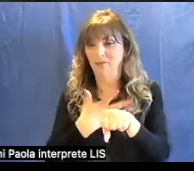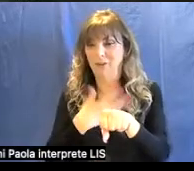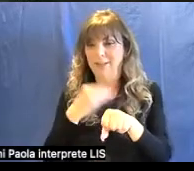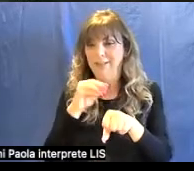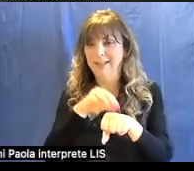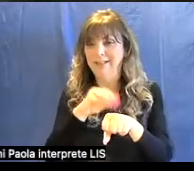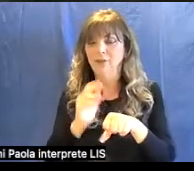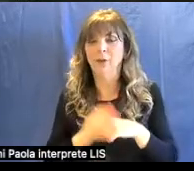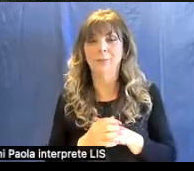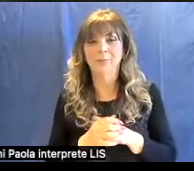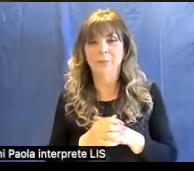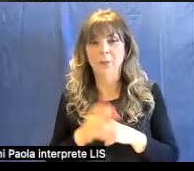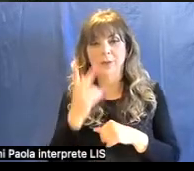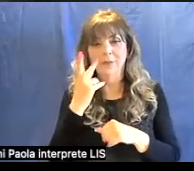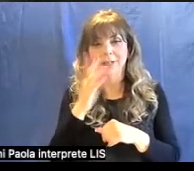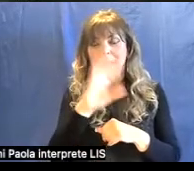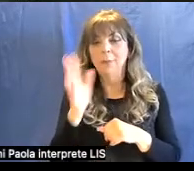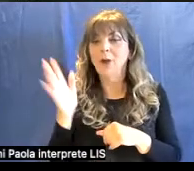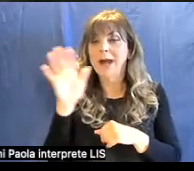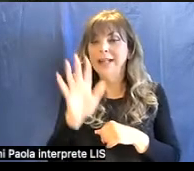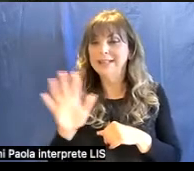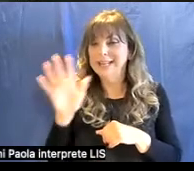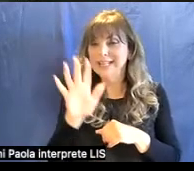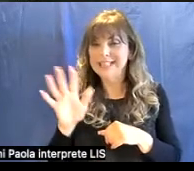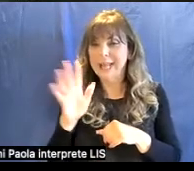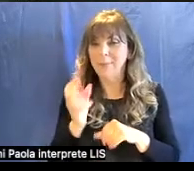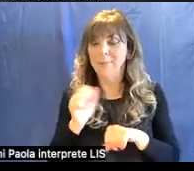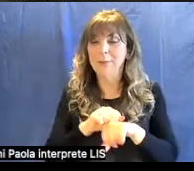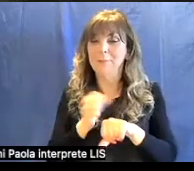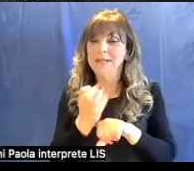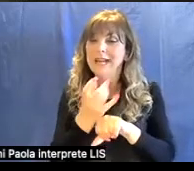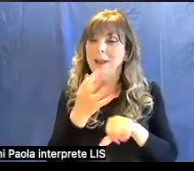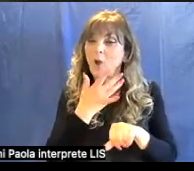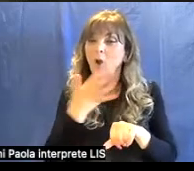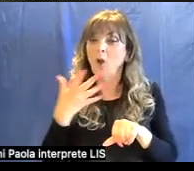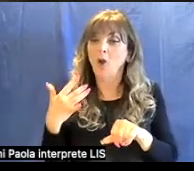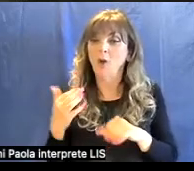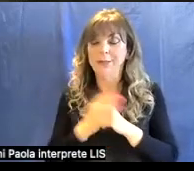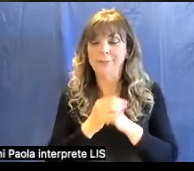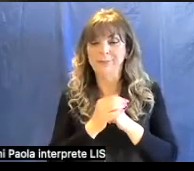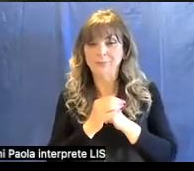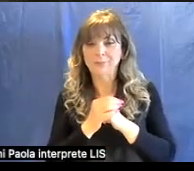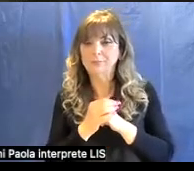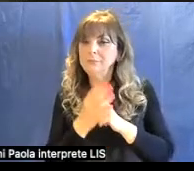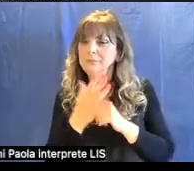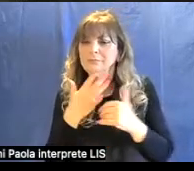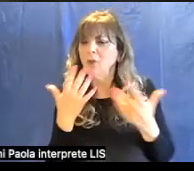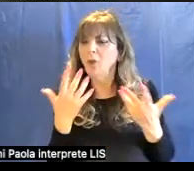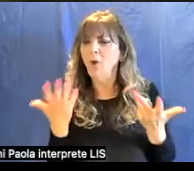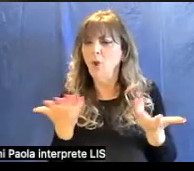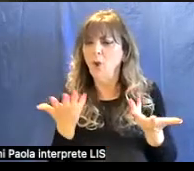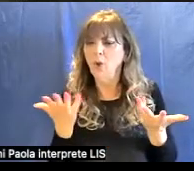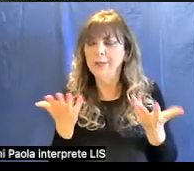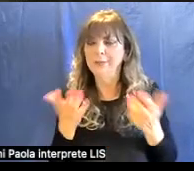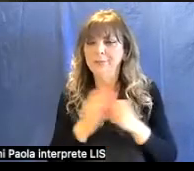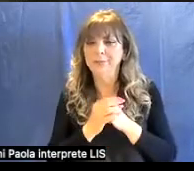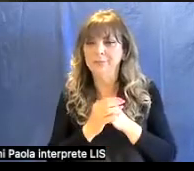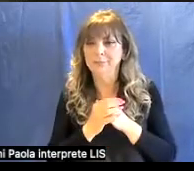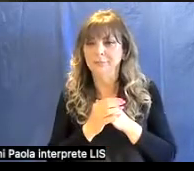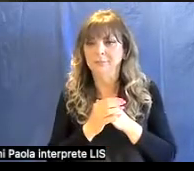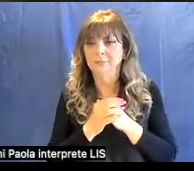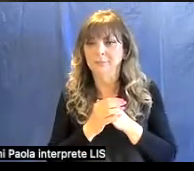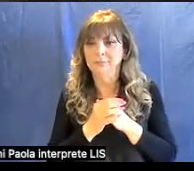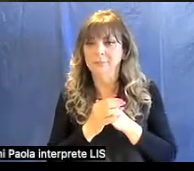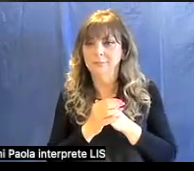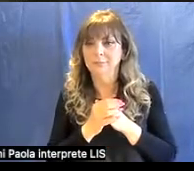Qui vediamo altri esempi di minerali colorati. Il colore, però, pur essendo